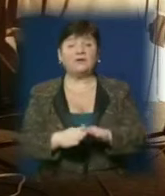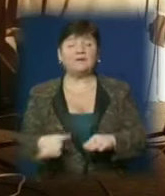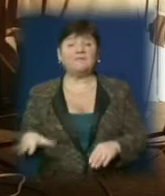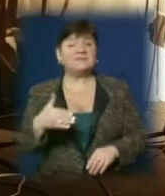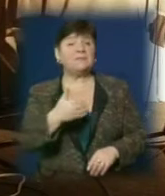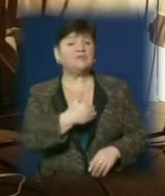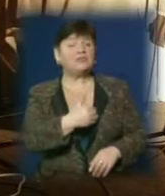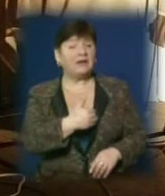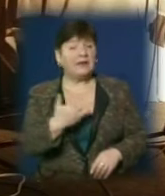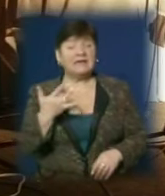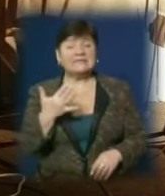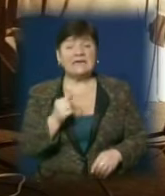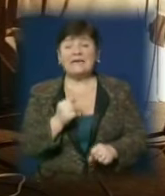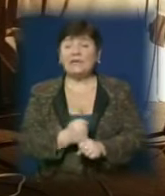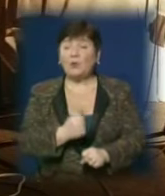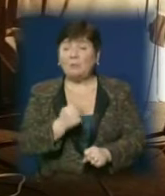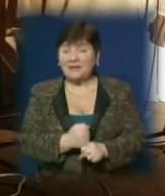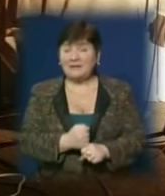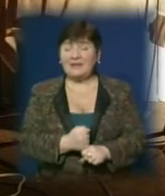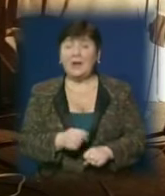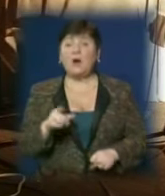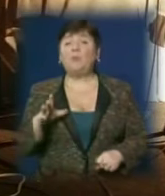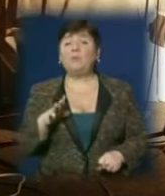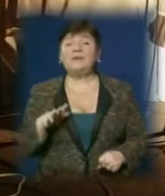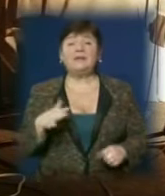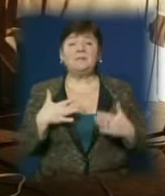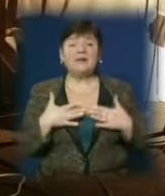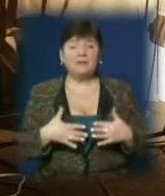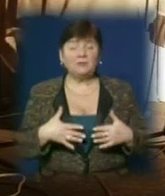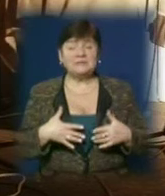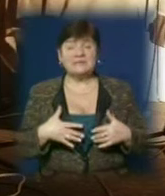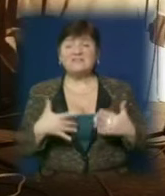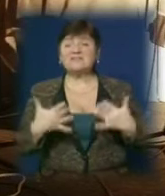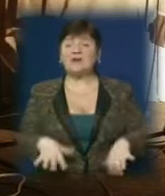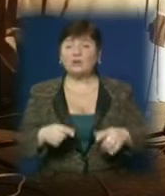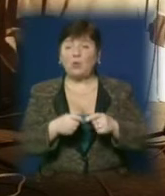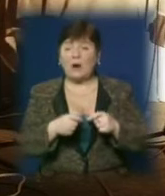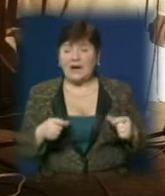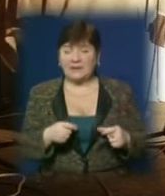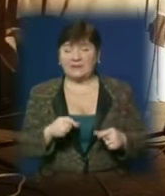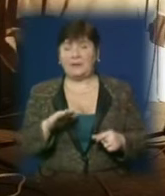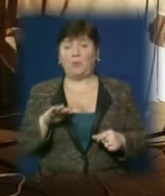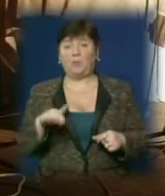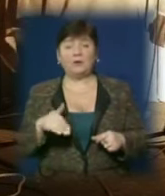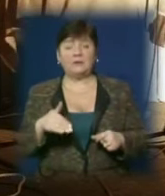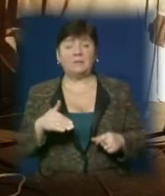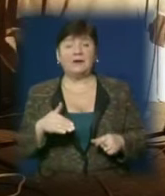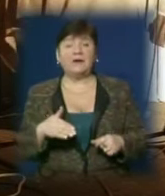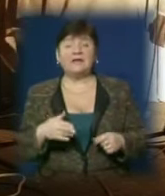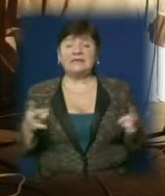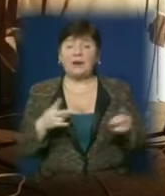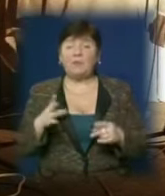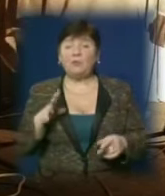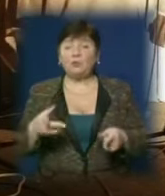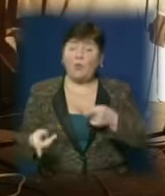бажання, скільки вони наробили. Там даже були неприємності з втратою картки, якою потім треба було